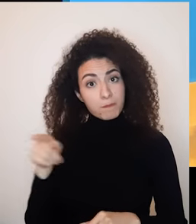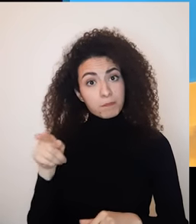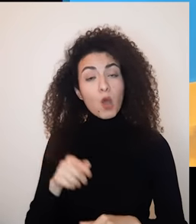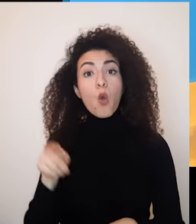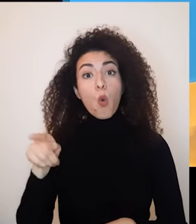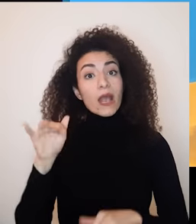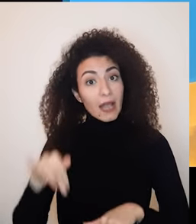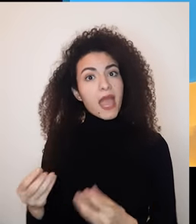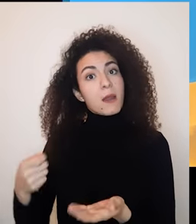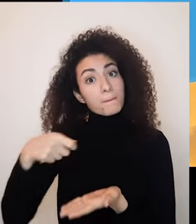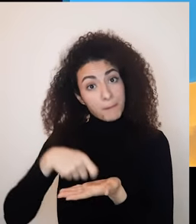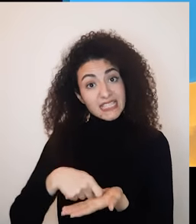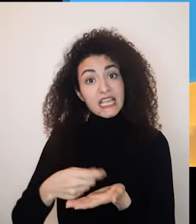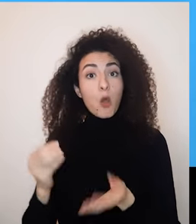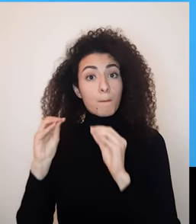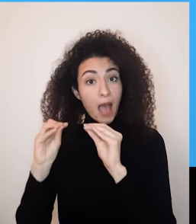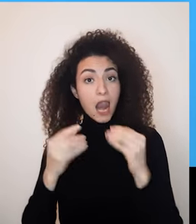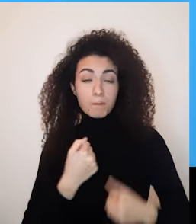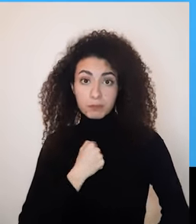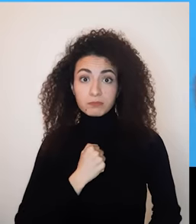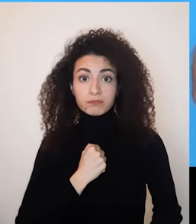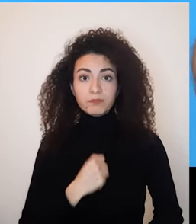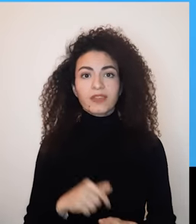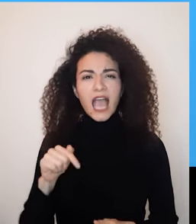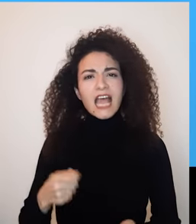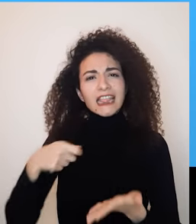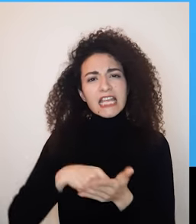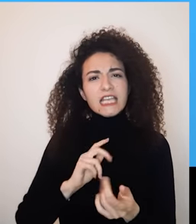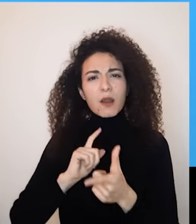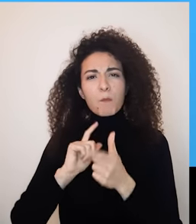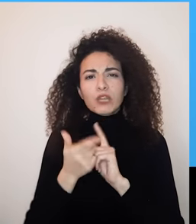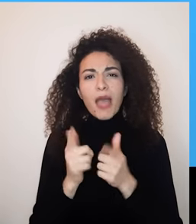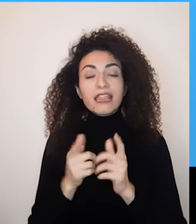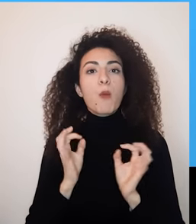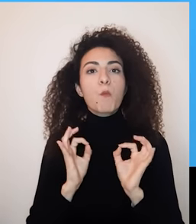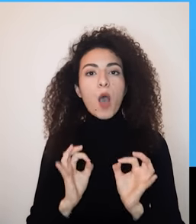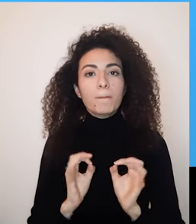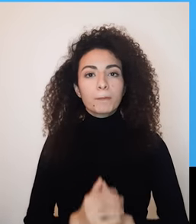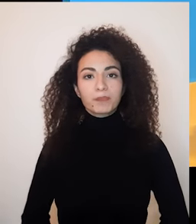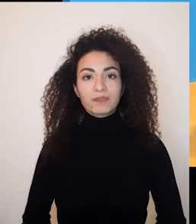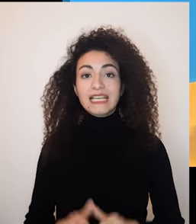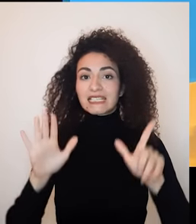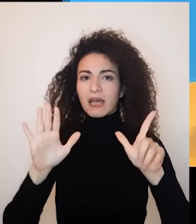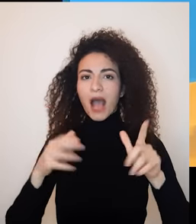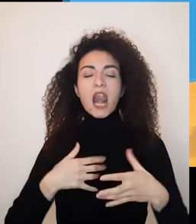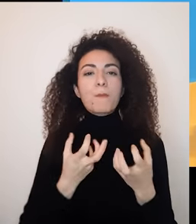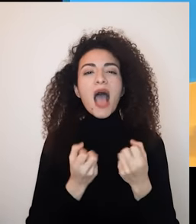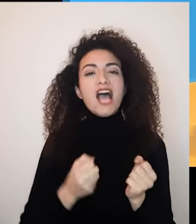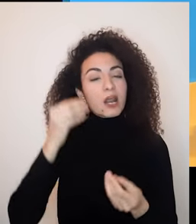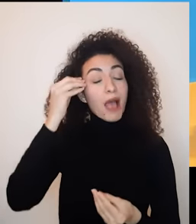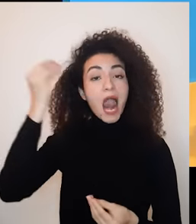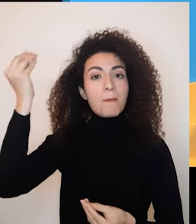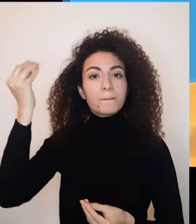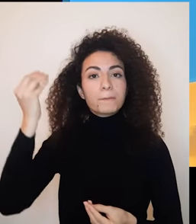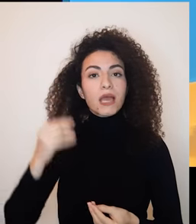يتعلم مني إشياء من طبعي من مهاراتي وأنا كمان التأثير المتبادر ضروري جداً بالعلاقة سبعة الحاجة إلى